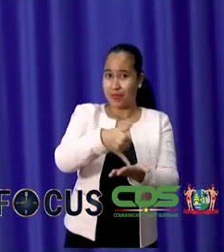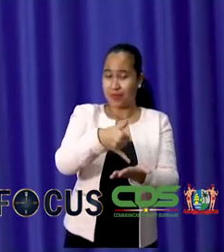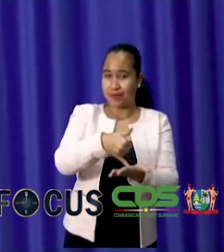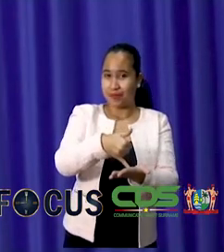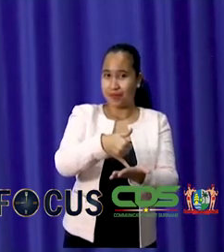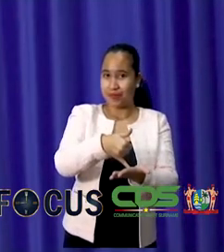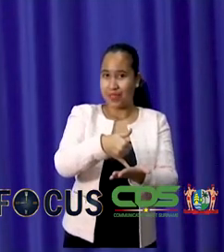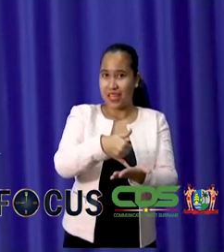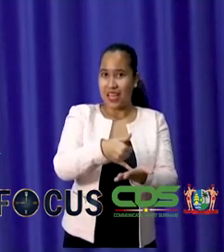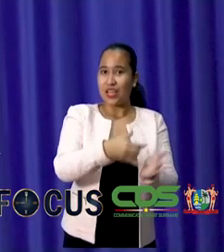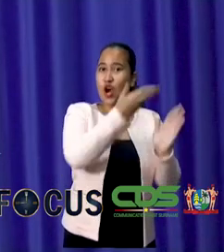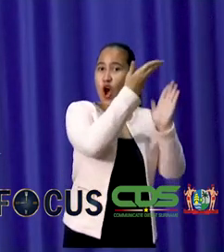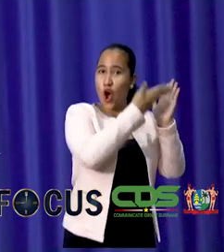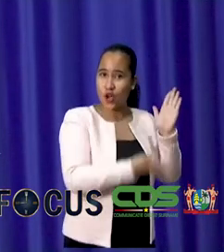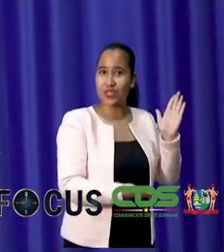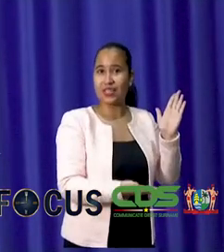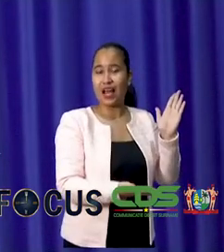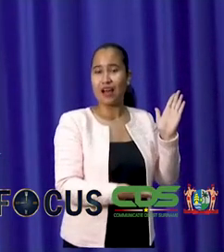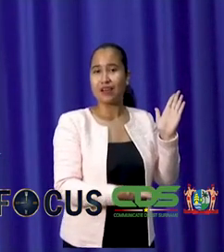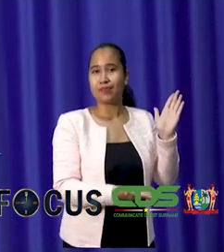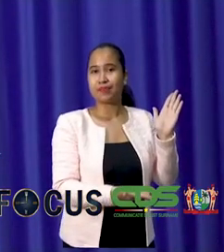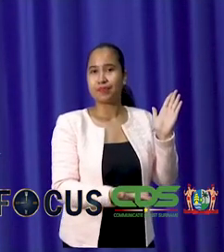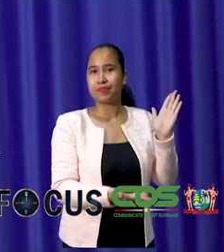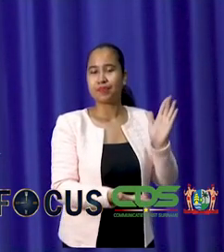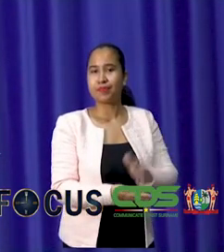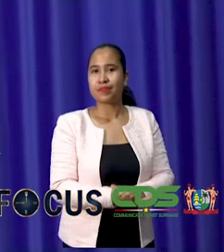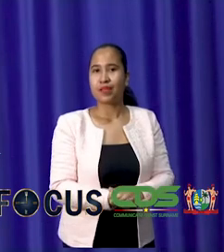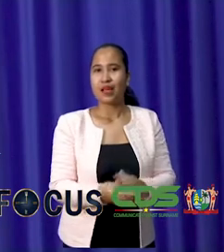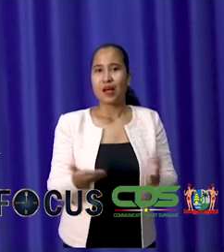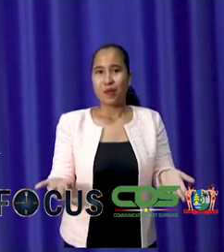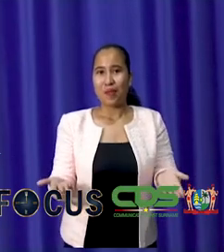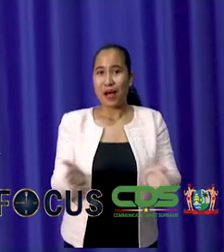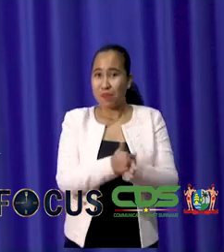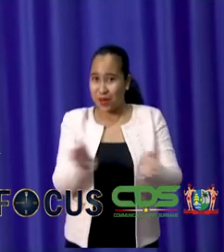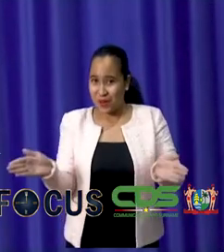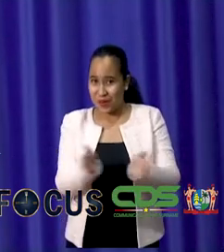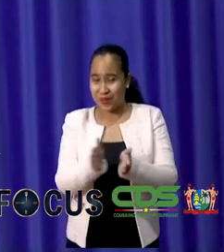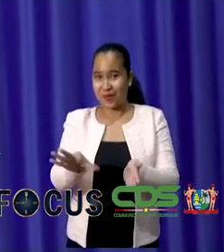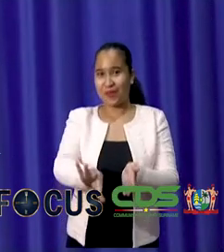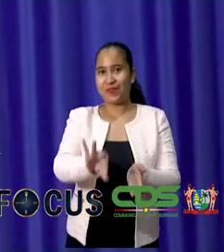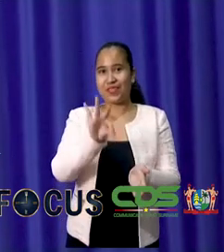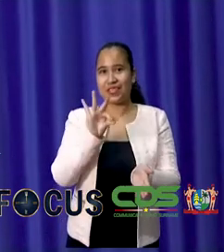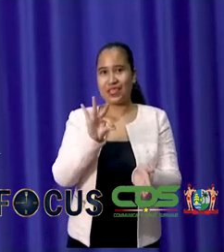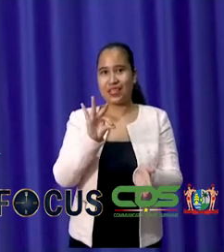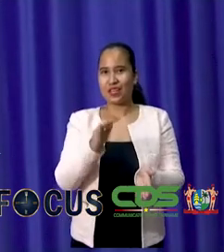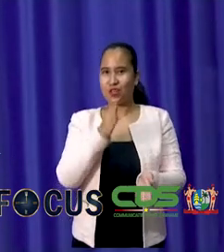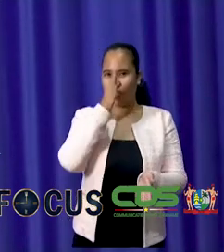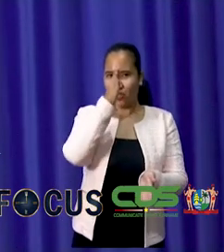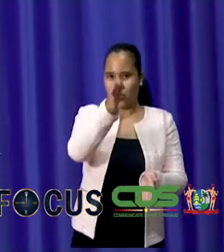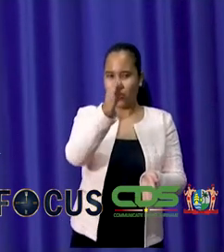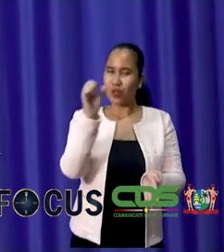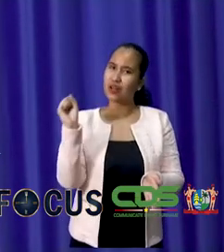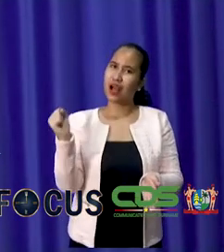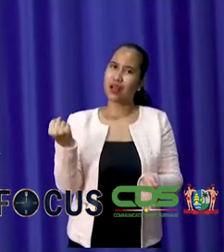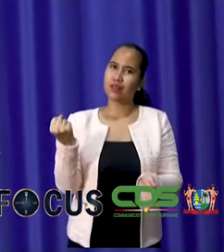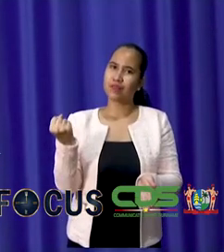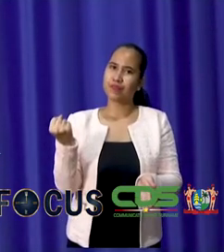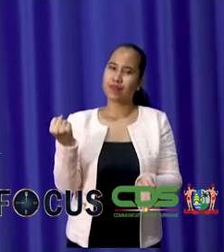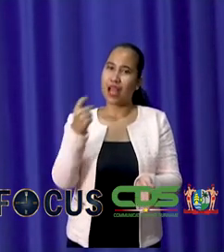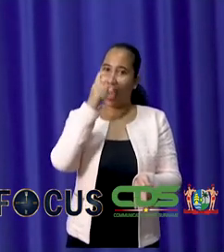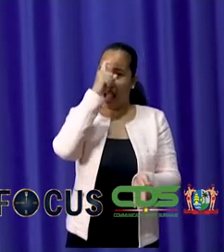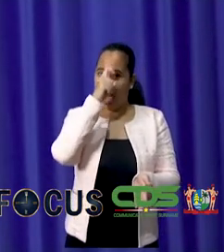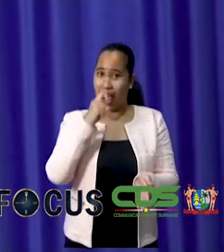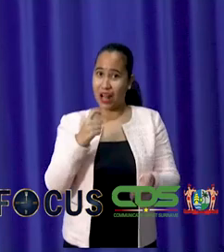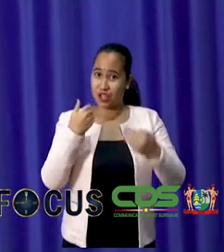verkiezingsuitslag. Maar het verkiezingstraject zal uitsluitend doelmatig kunnen zijn indien de